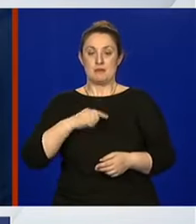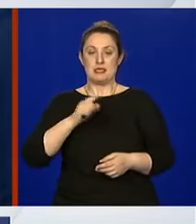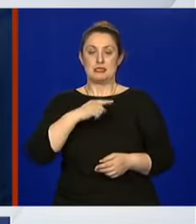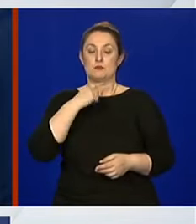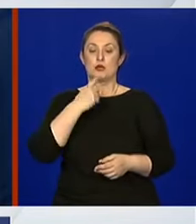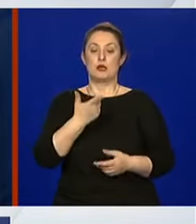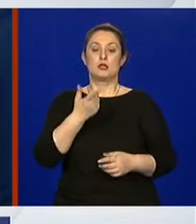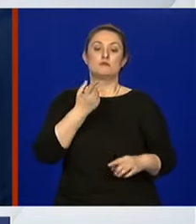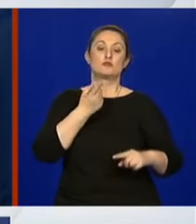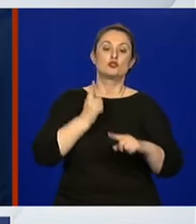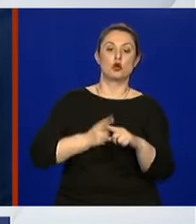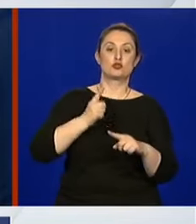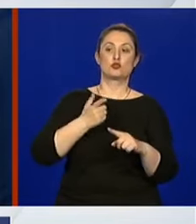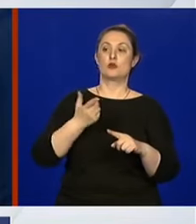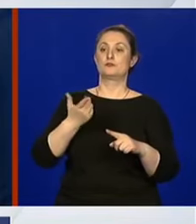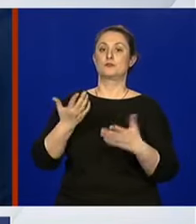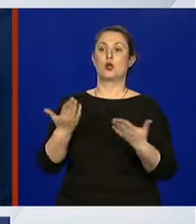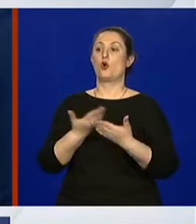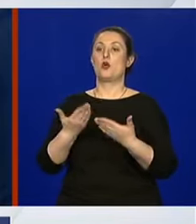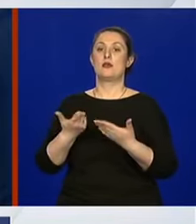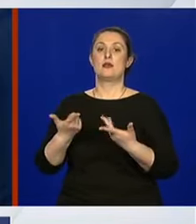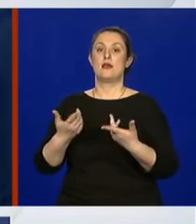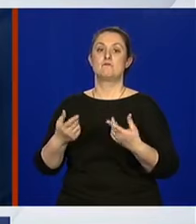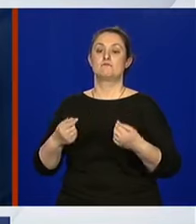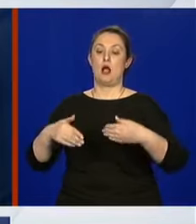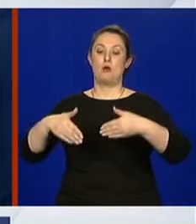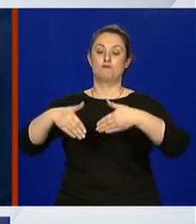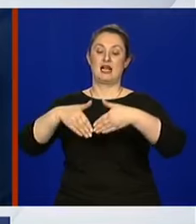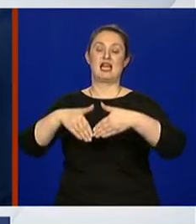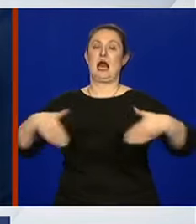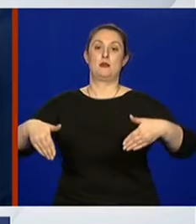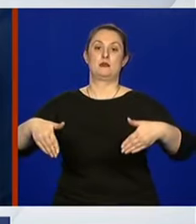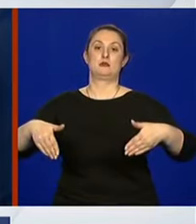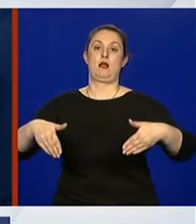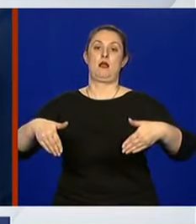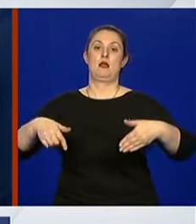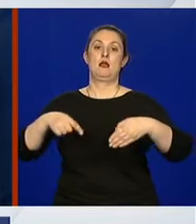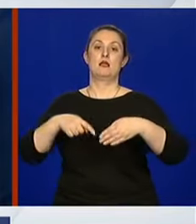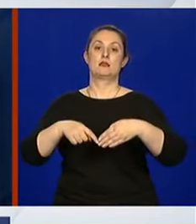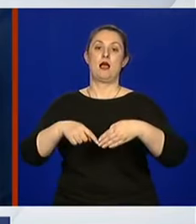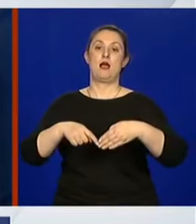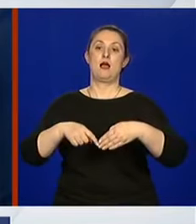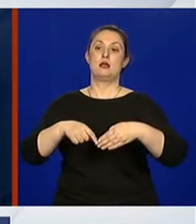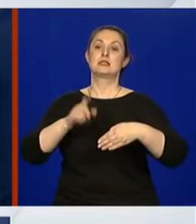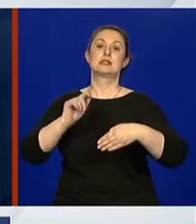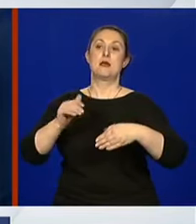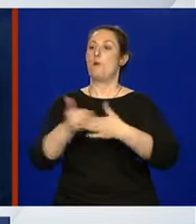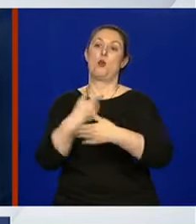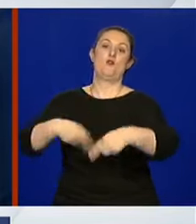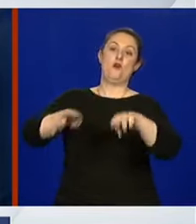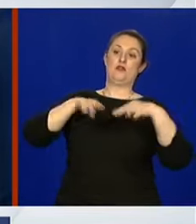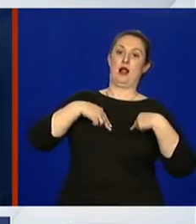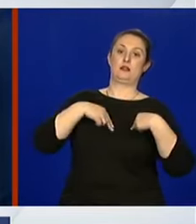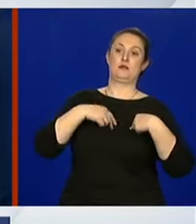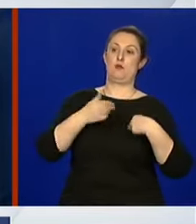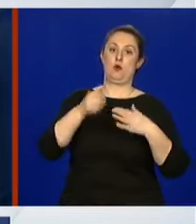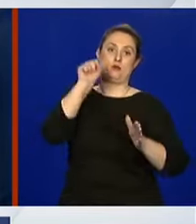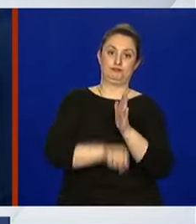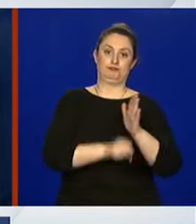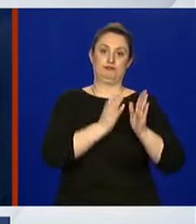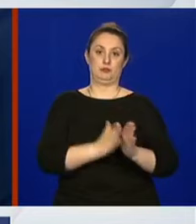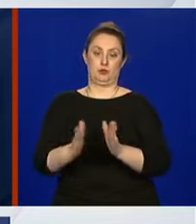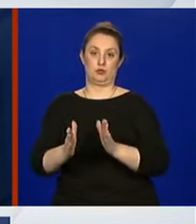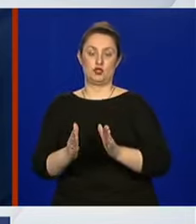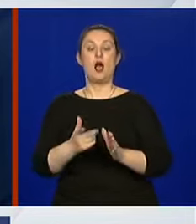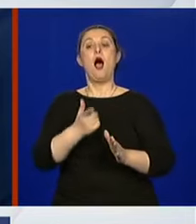point ili nekakvu granicu temeljen koje ćemo vraćati pojedine mjere, ali smo dogovorili da ćemo svaki dan